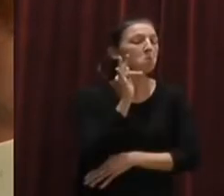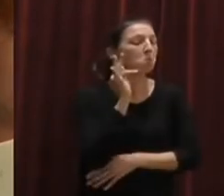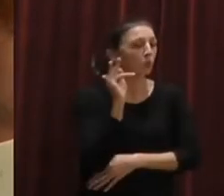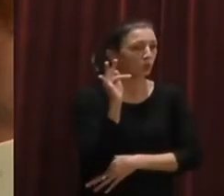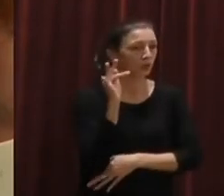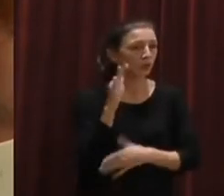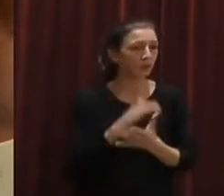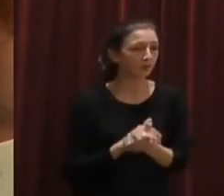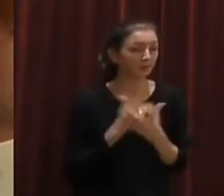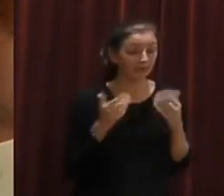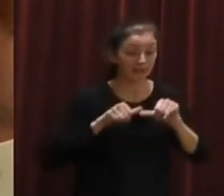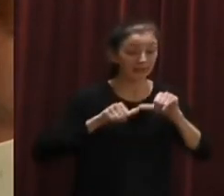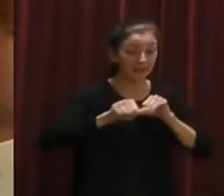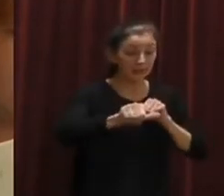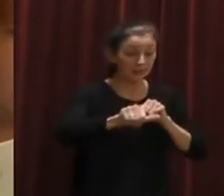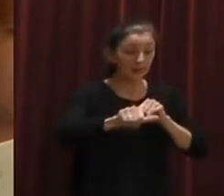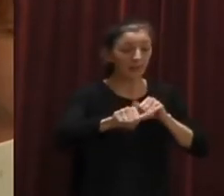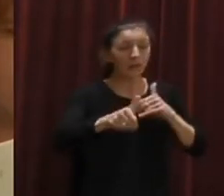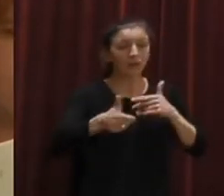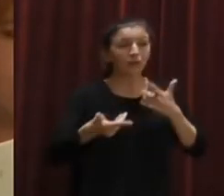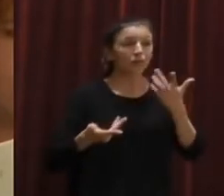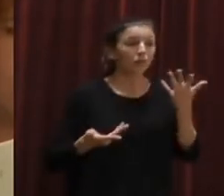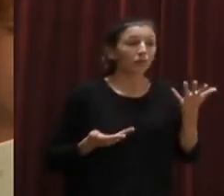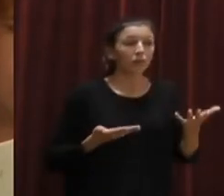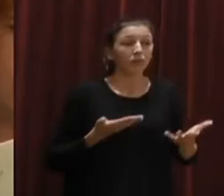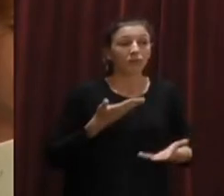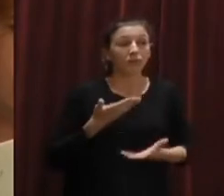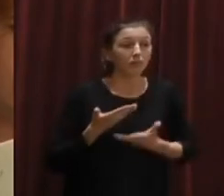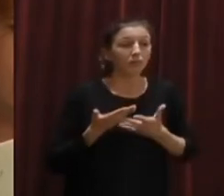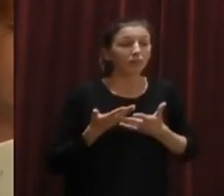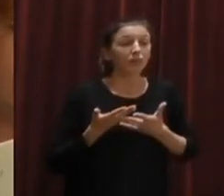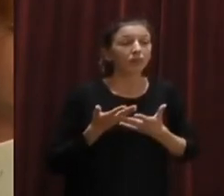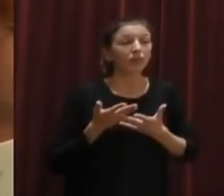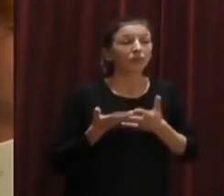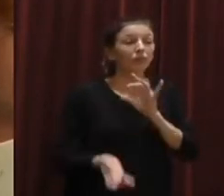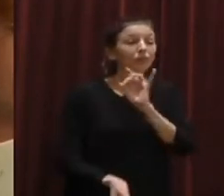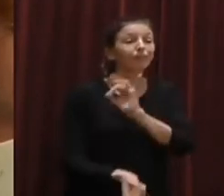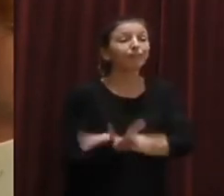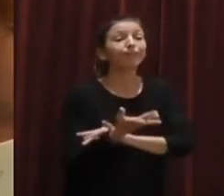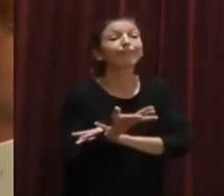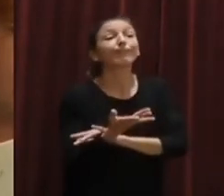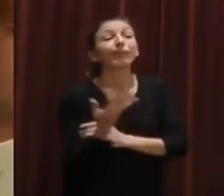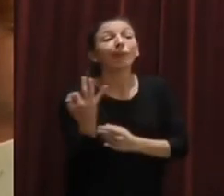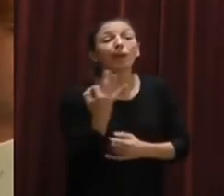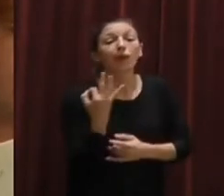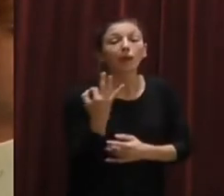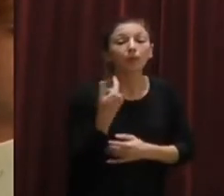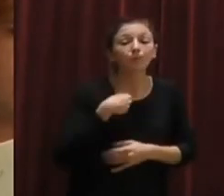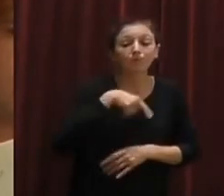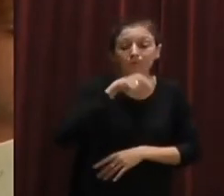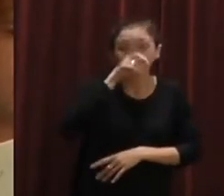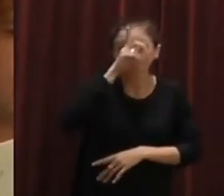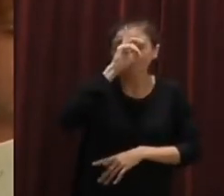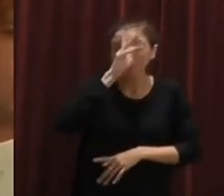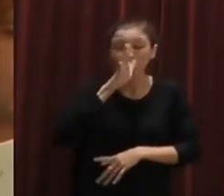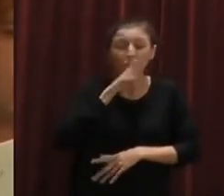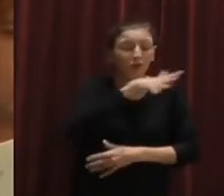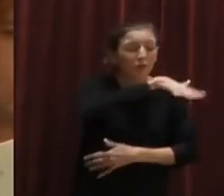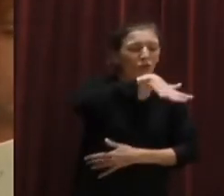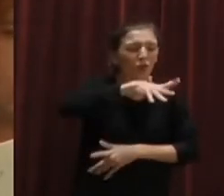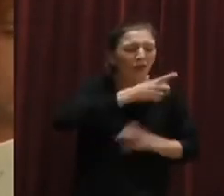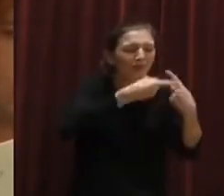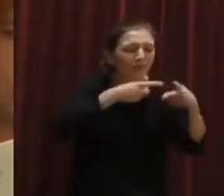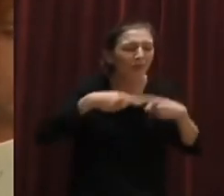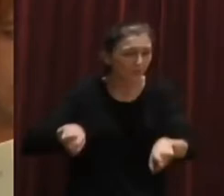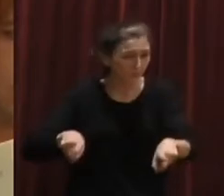A partir d'aquí, què pot anar succeint a partir d'ara? Hombre, els escenaris també són diferents, perquè sembla que